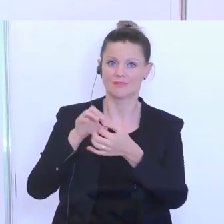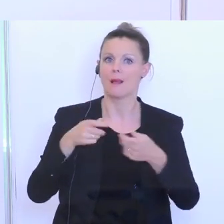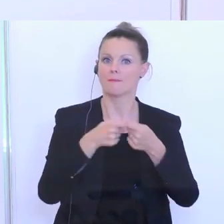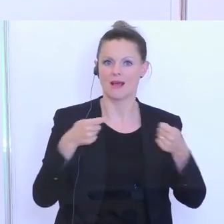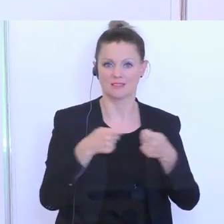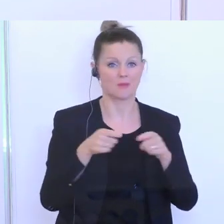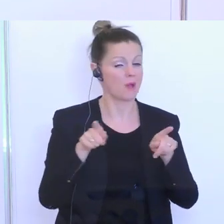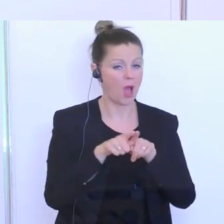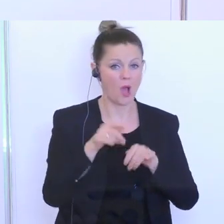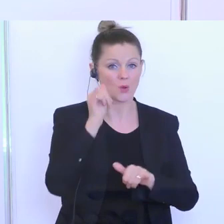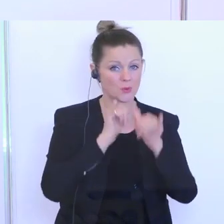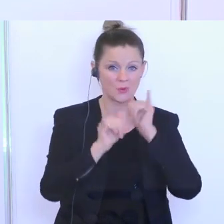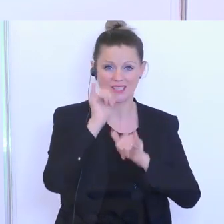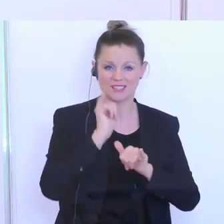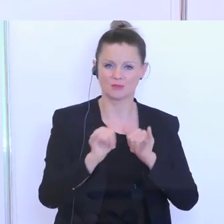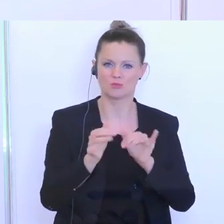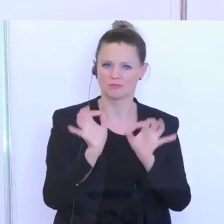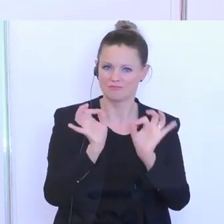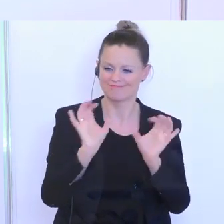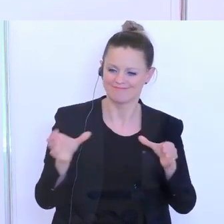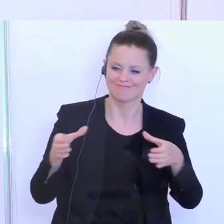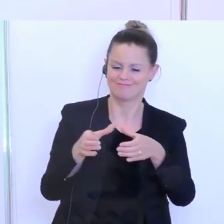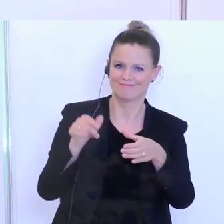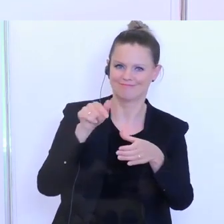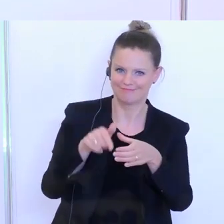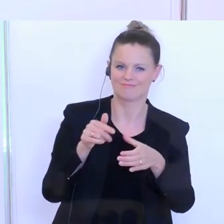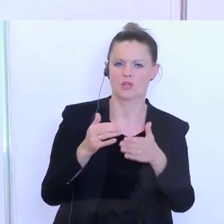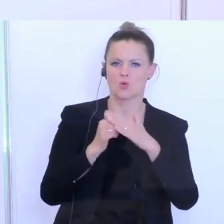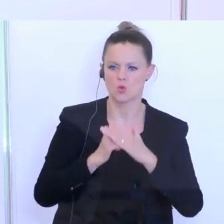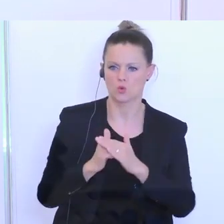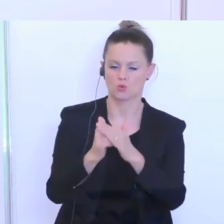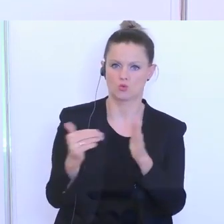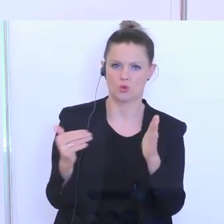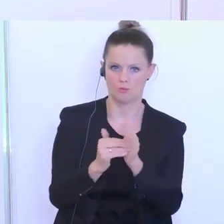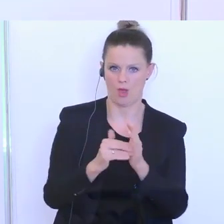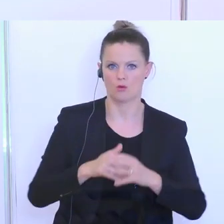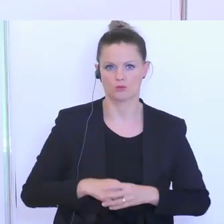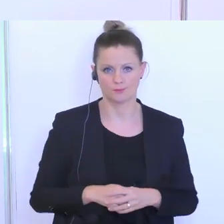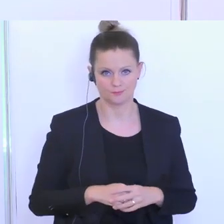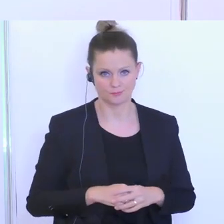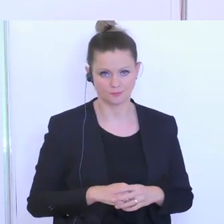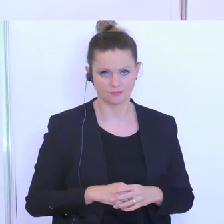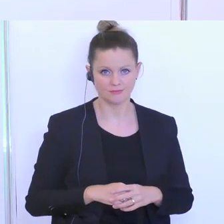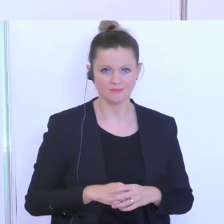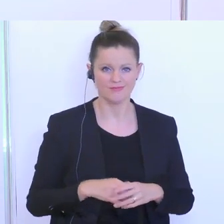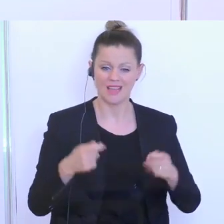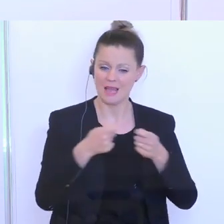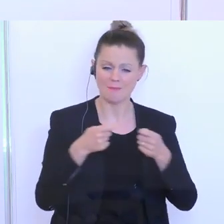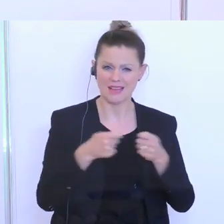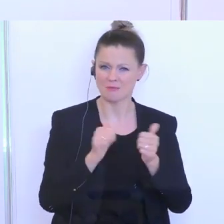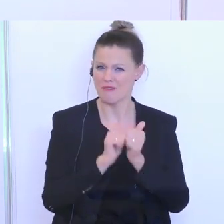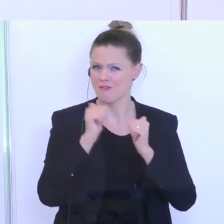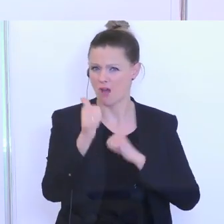auch der Tourismus ein ganz spezifischer Sektor sein, der die Unterstützung braucht. Ich möchte hier den einzelnen Maßnahmen nicht